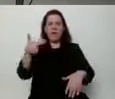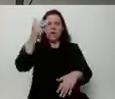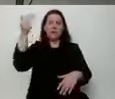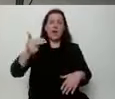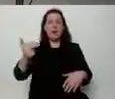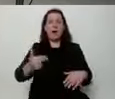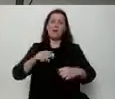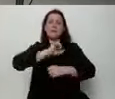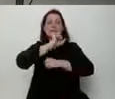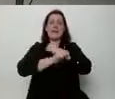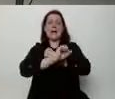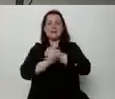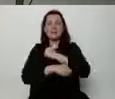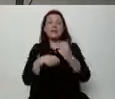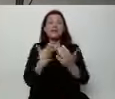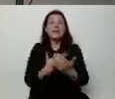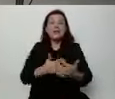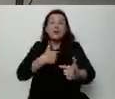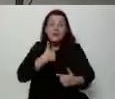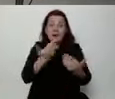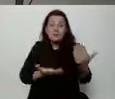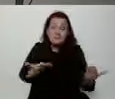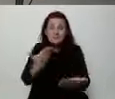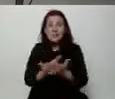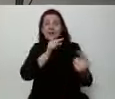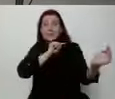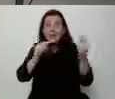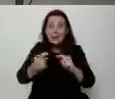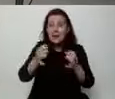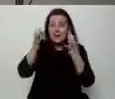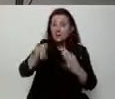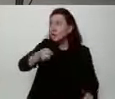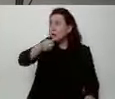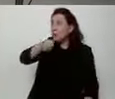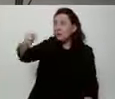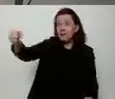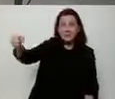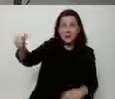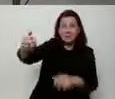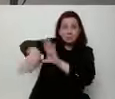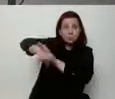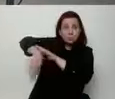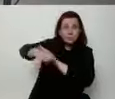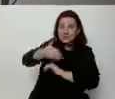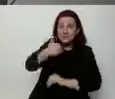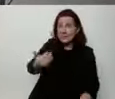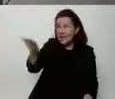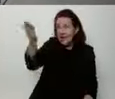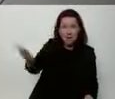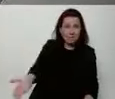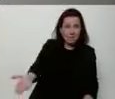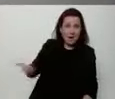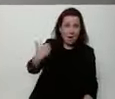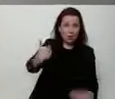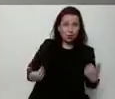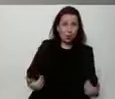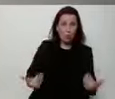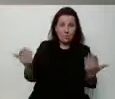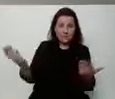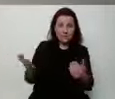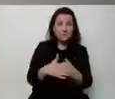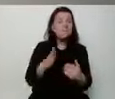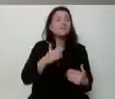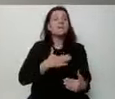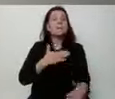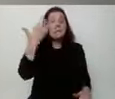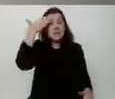Dlatego proponuję debatę. Dzisiaj ten mikrofon jest pusty. Miejsce przy tym mikrofonie jest puste. Mam nadzieję, że już